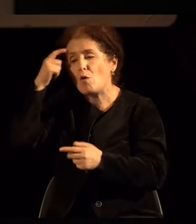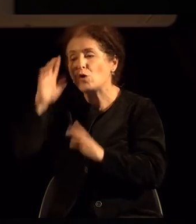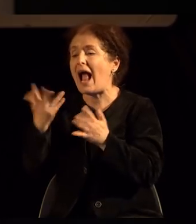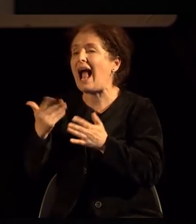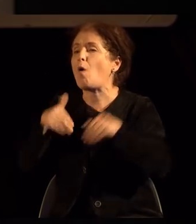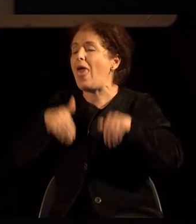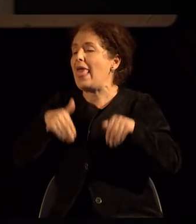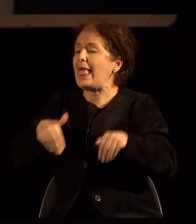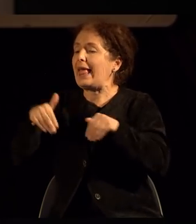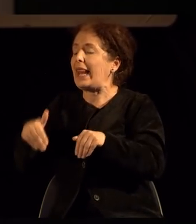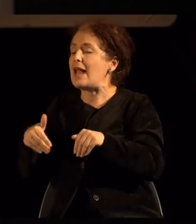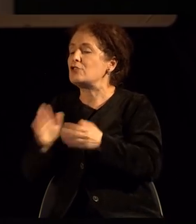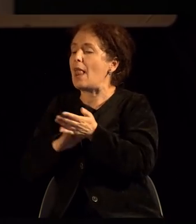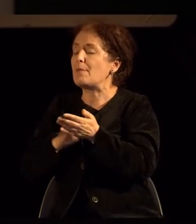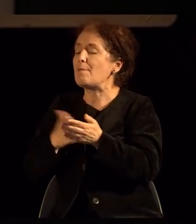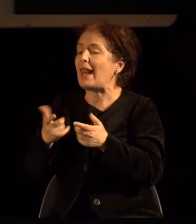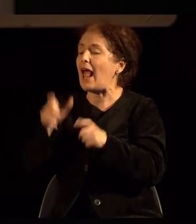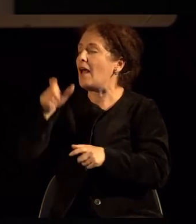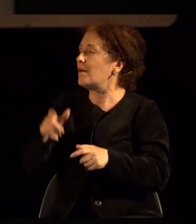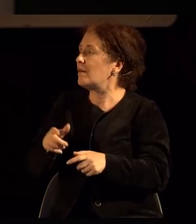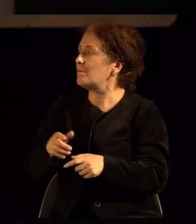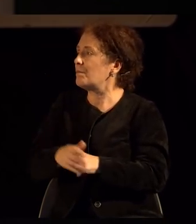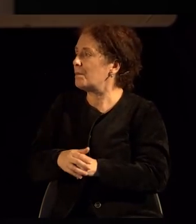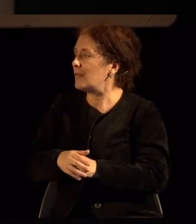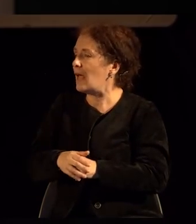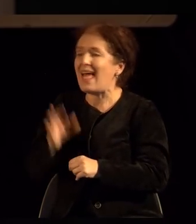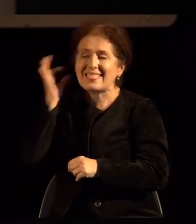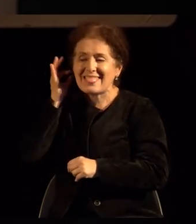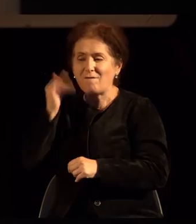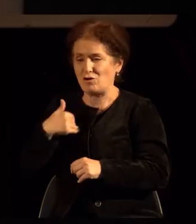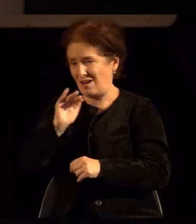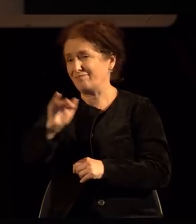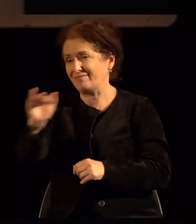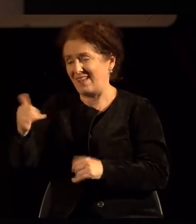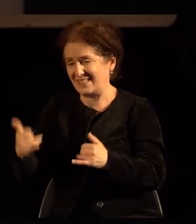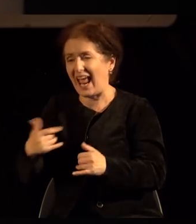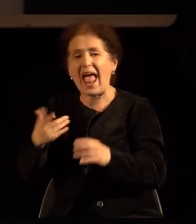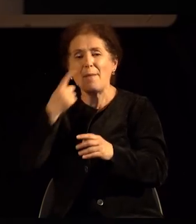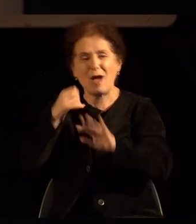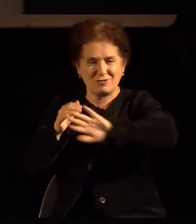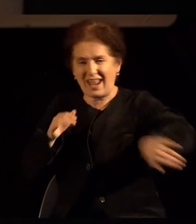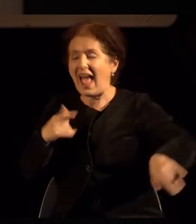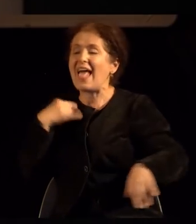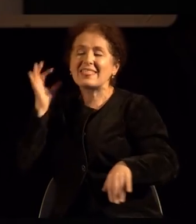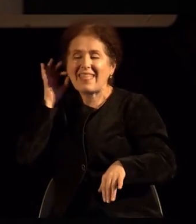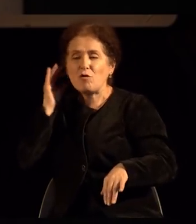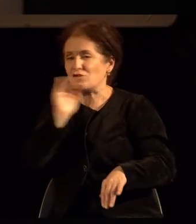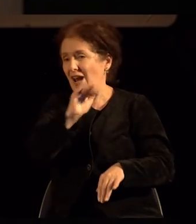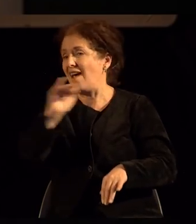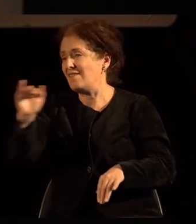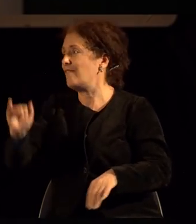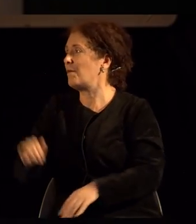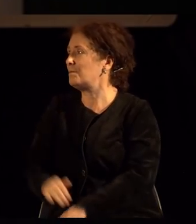клучни моменти. Така, например, сега повеќе на девојчињата им се обрекам, односно на женскиот делот са аудиториумот,